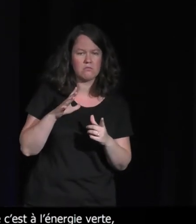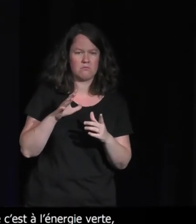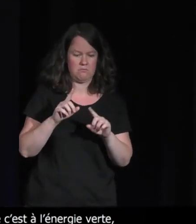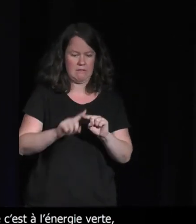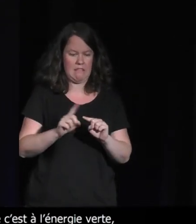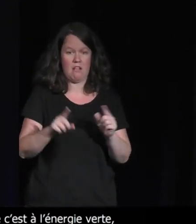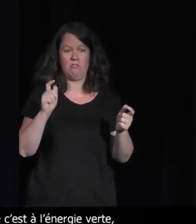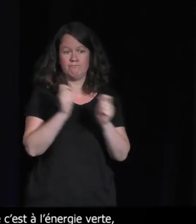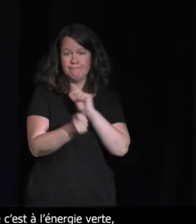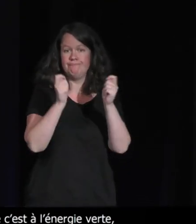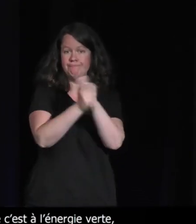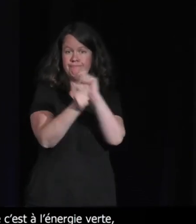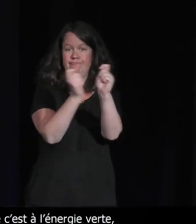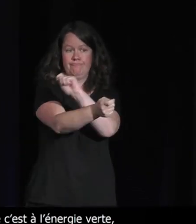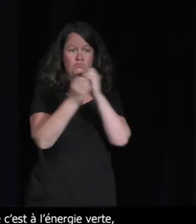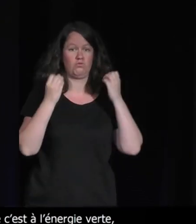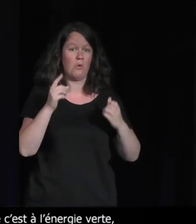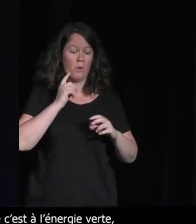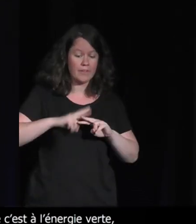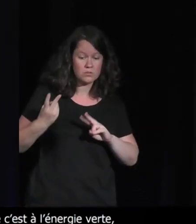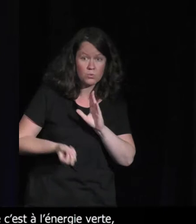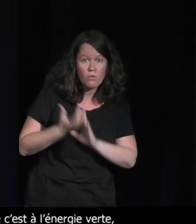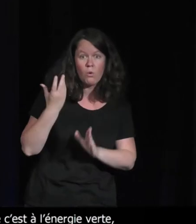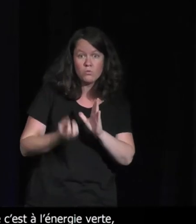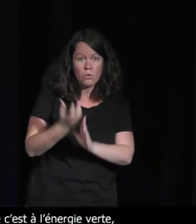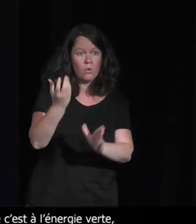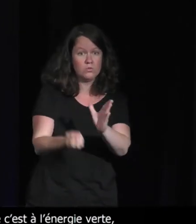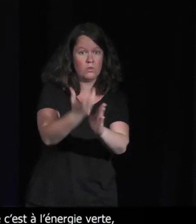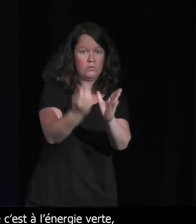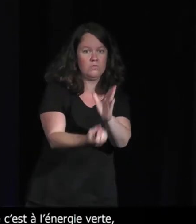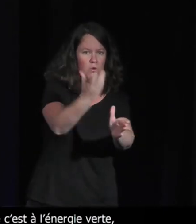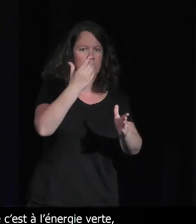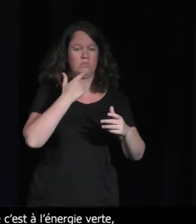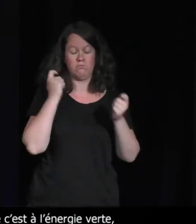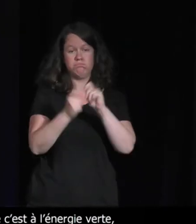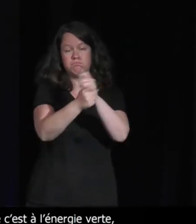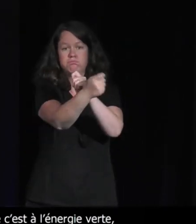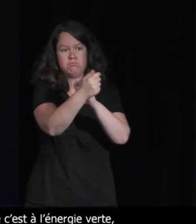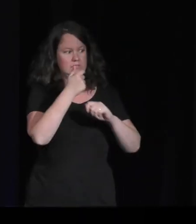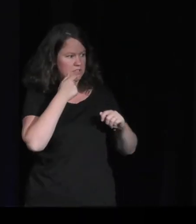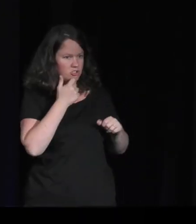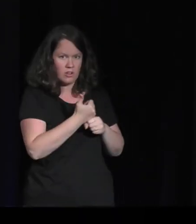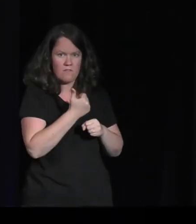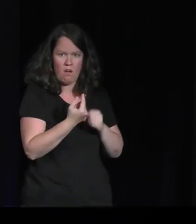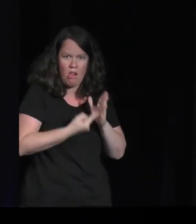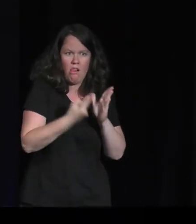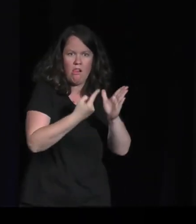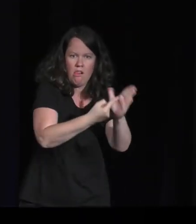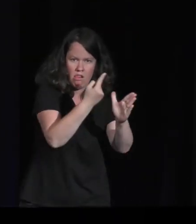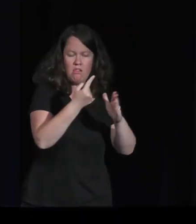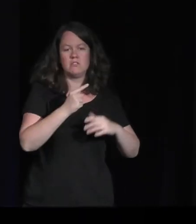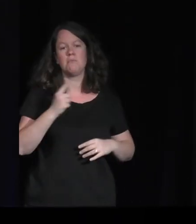matériel poussé par l'innovation technologique et qui fait qu'on pourrait le garder plus longtemps. Mais non, on le change aussi souvent, pas seulement parce qu'il est